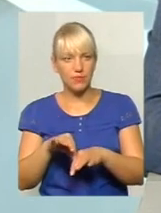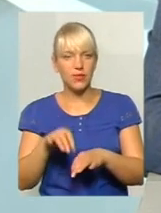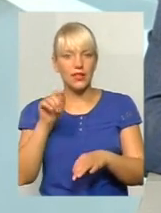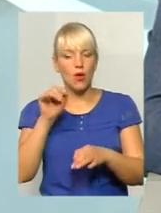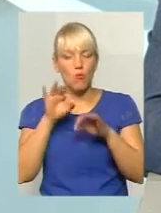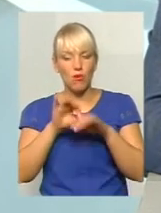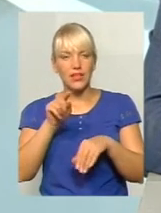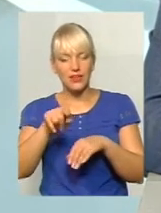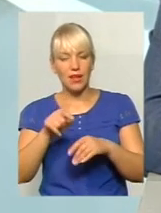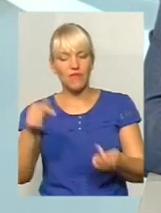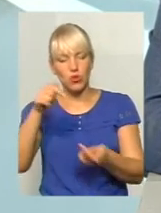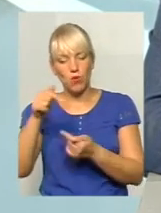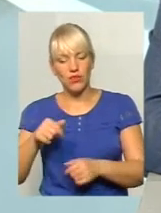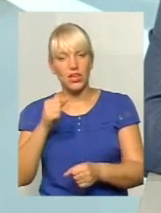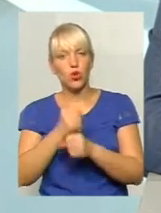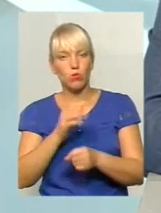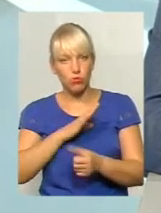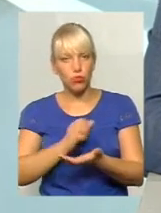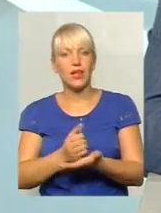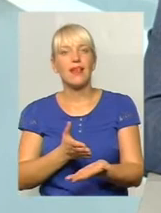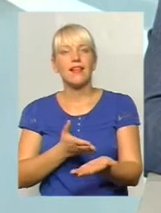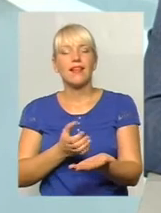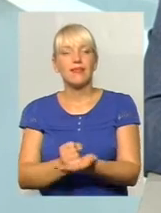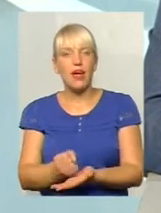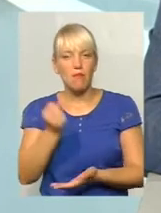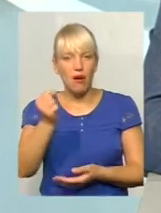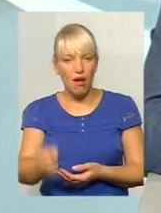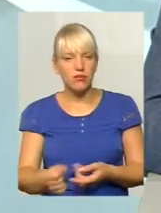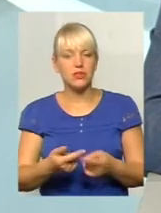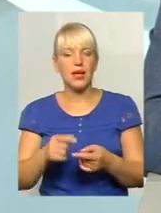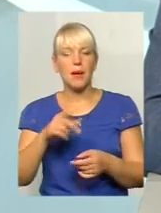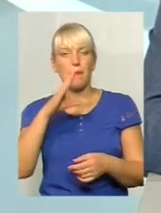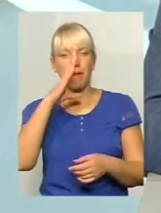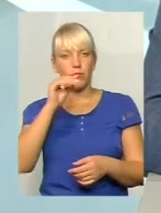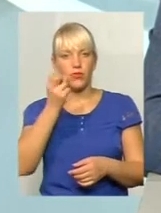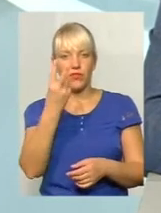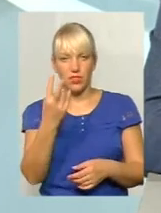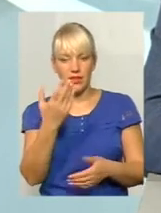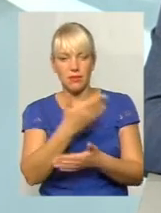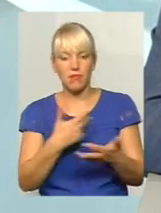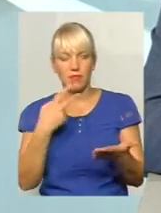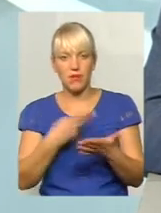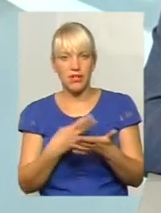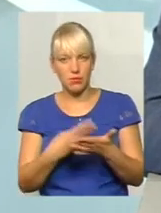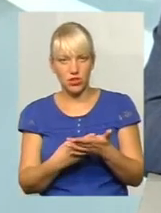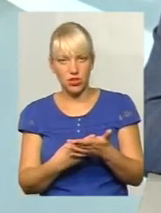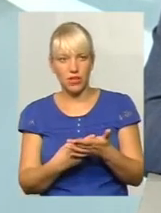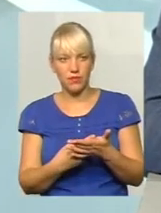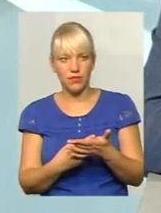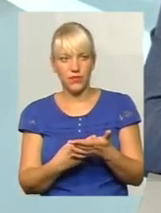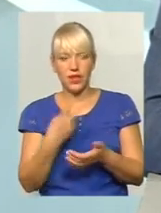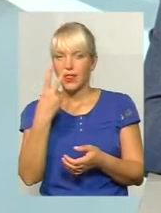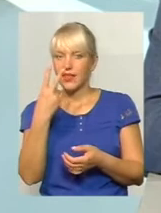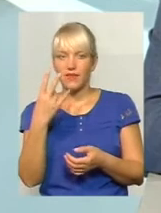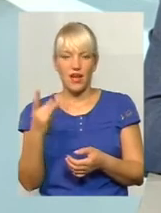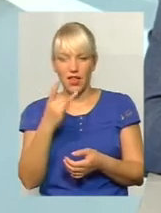робіт були направлені. Маршрут 12 ми передбачаємо не два рази